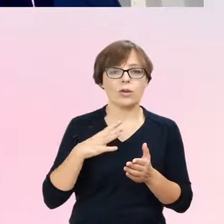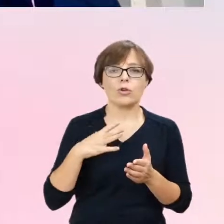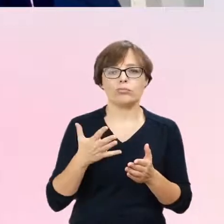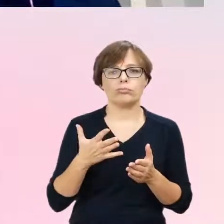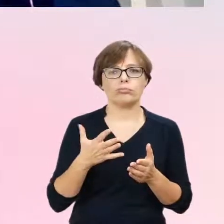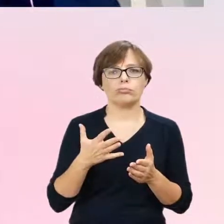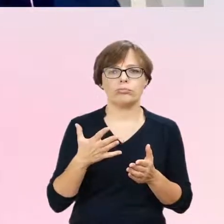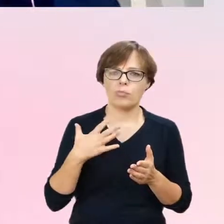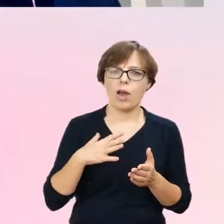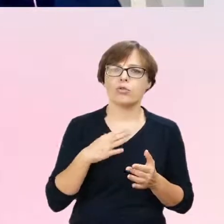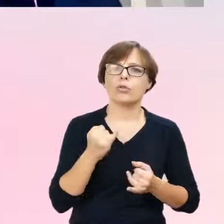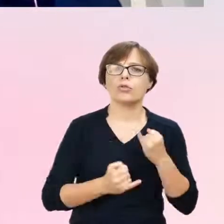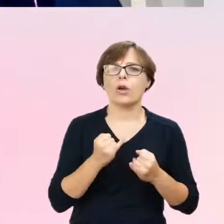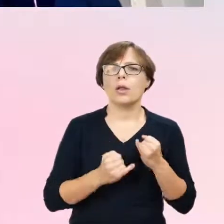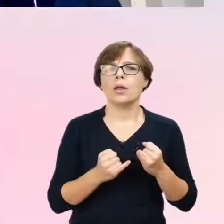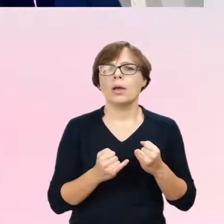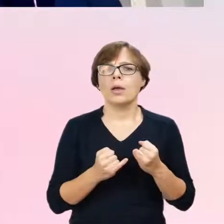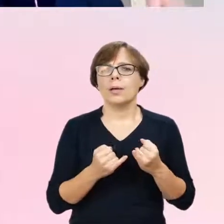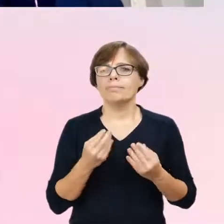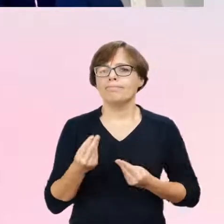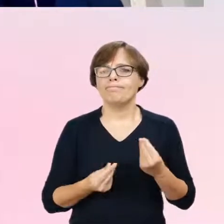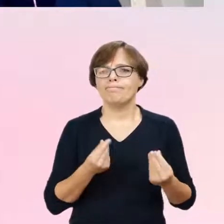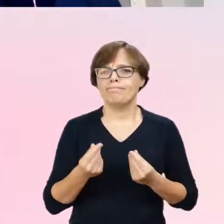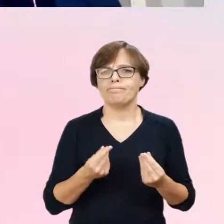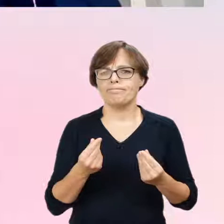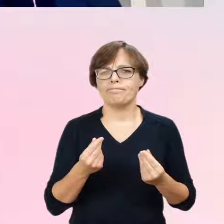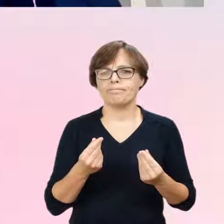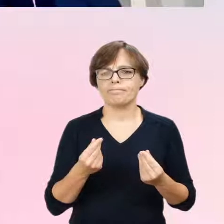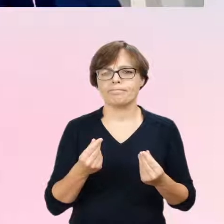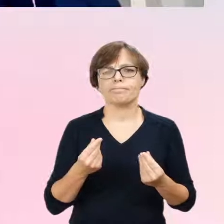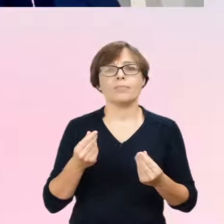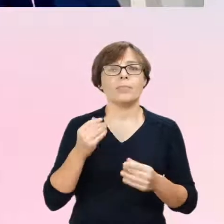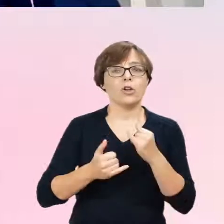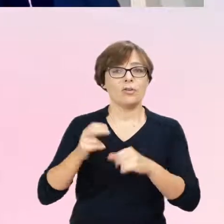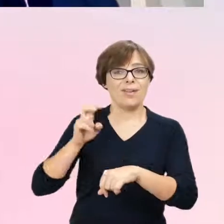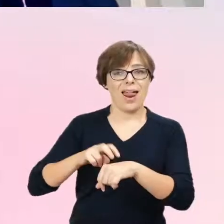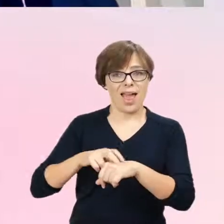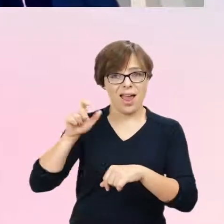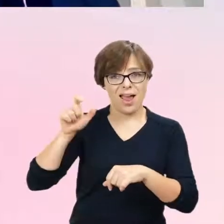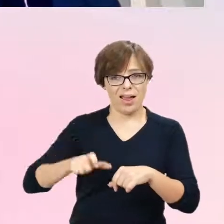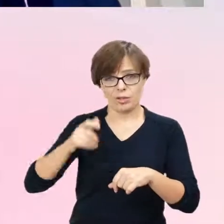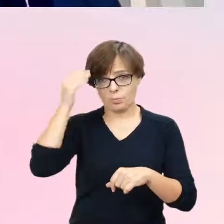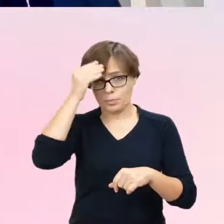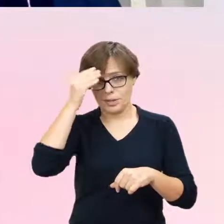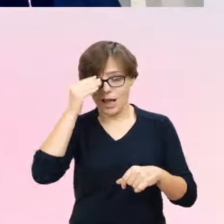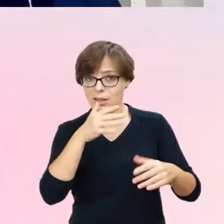diagnoza jest stawiana przez psychiatrę, to uwspólnienie